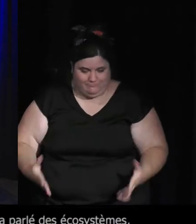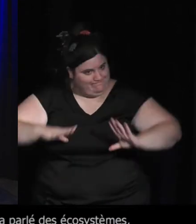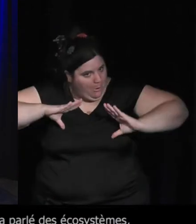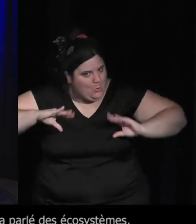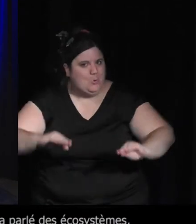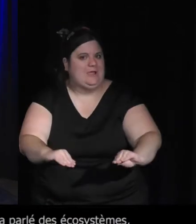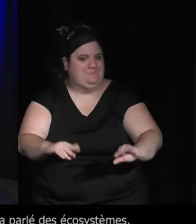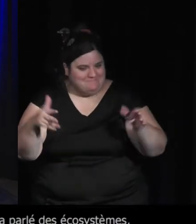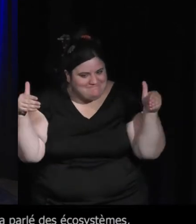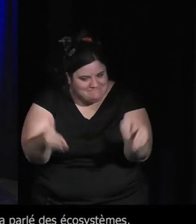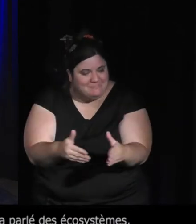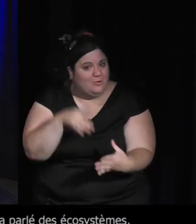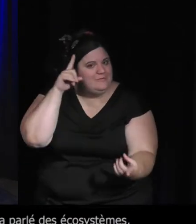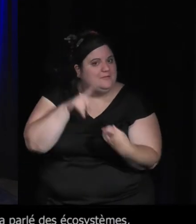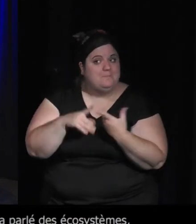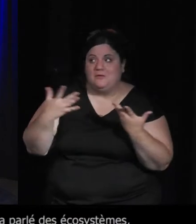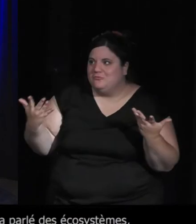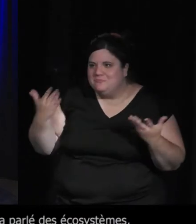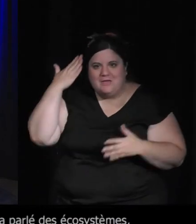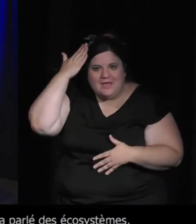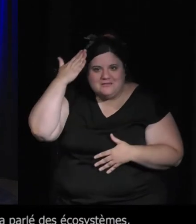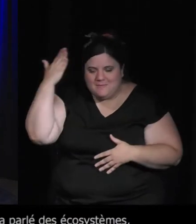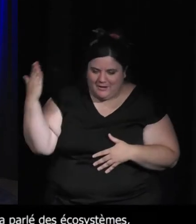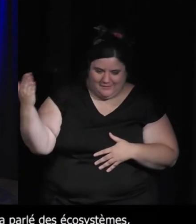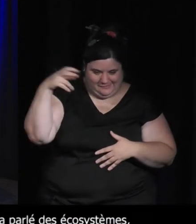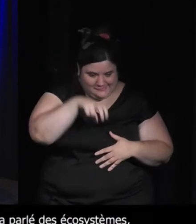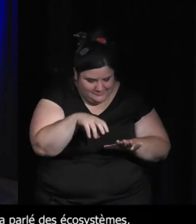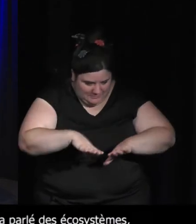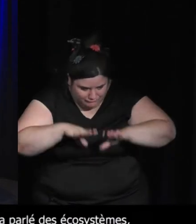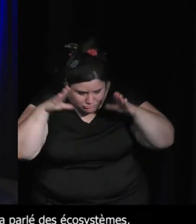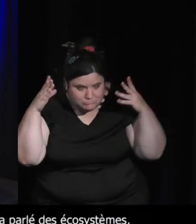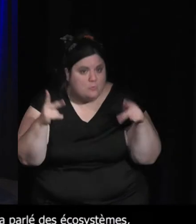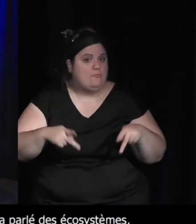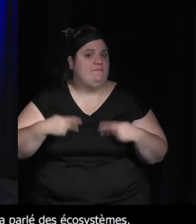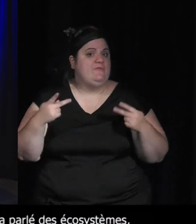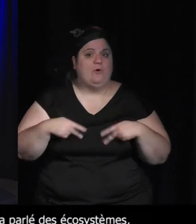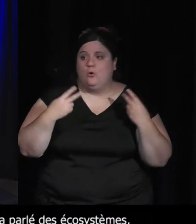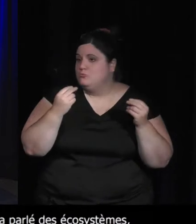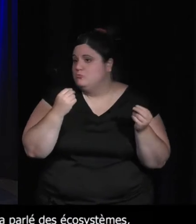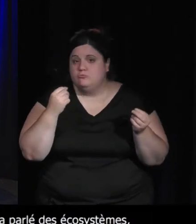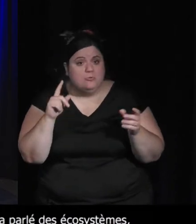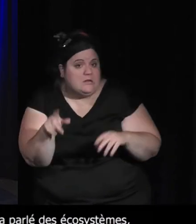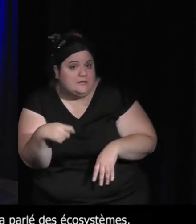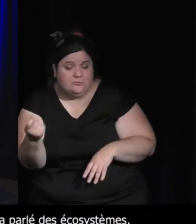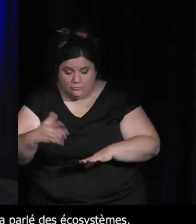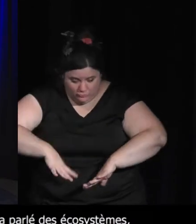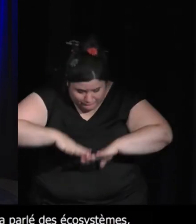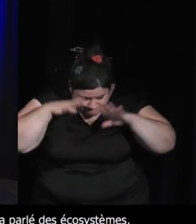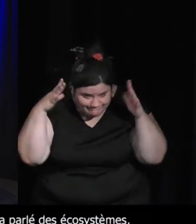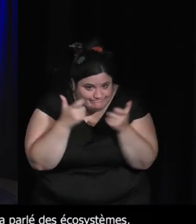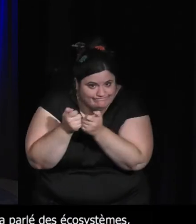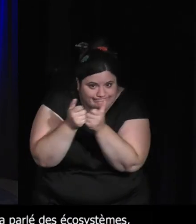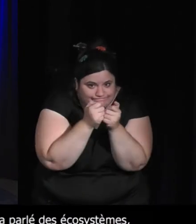revenir avec cette question de juste jouer la nature, jouer le vivant jouer des animaux, jouer l'altérité aussi,